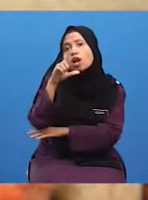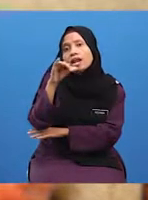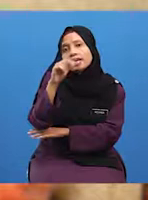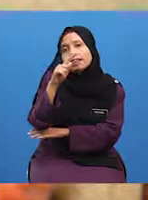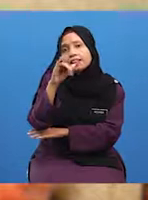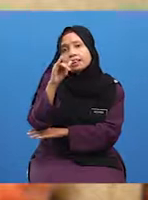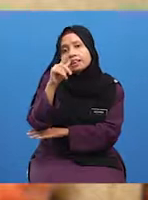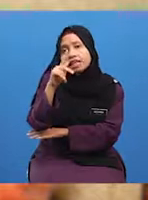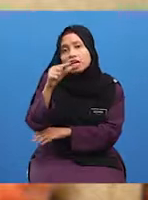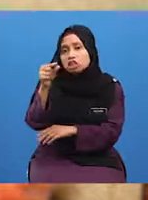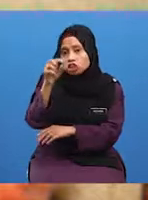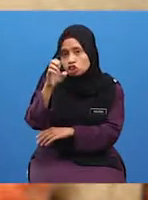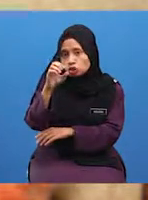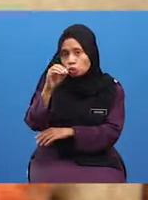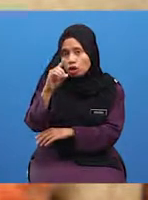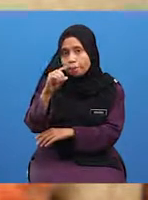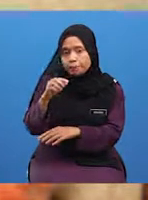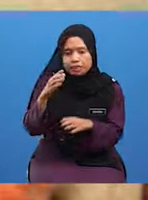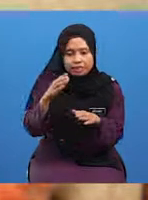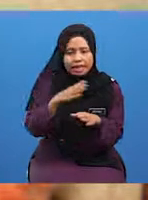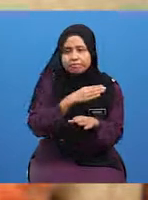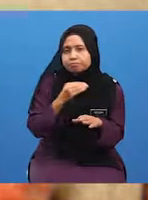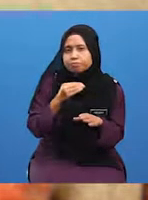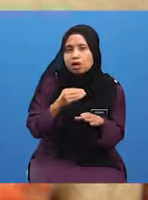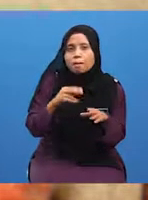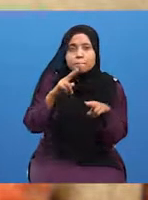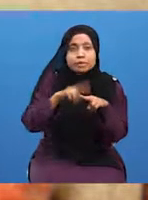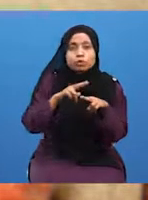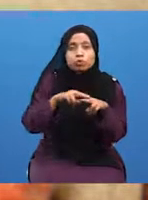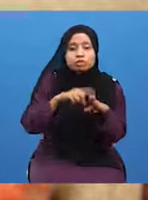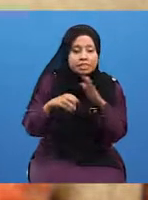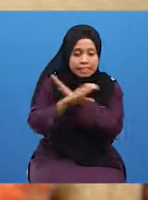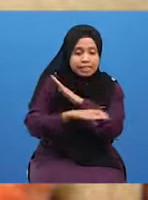dan keadaan penduduk negara yang dilawatinya.